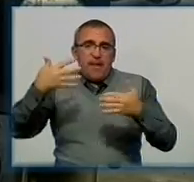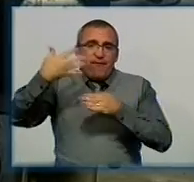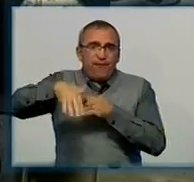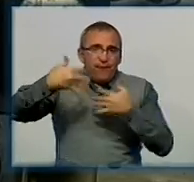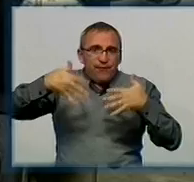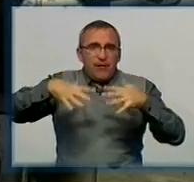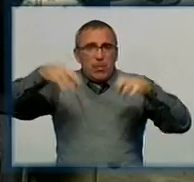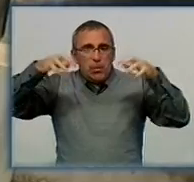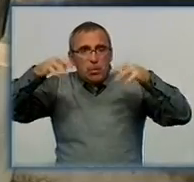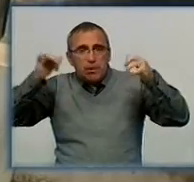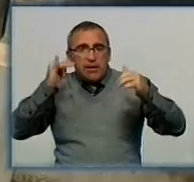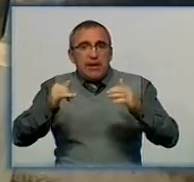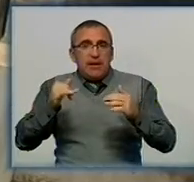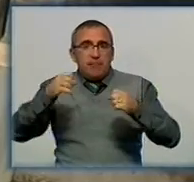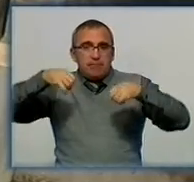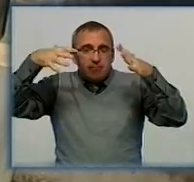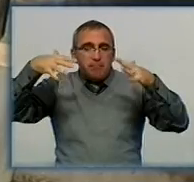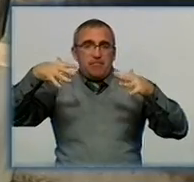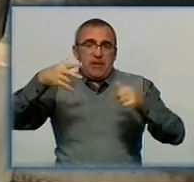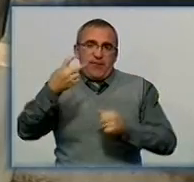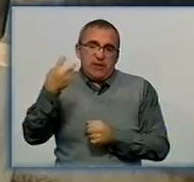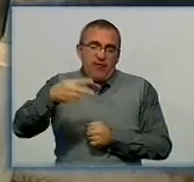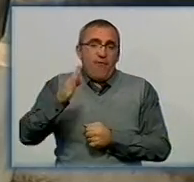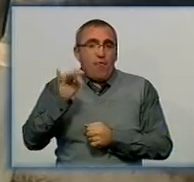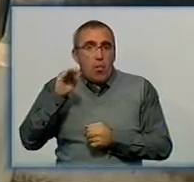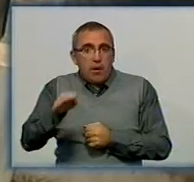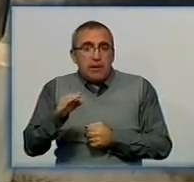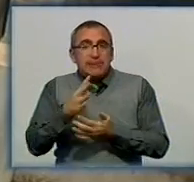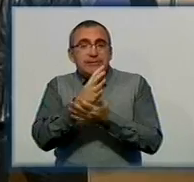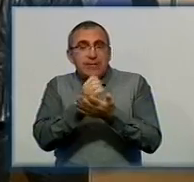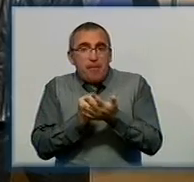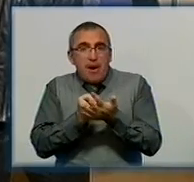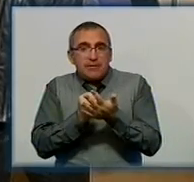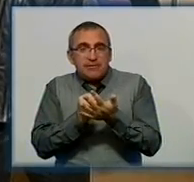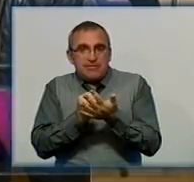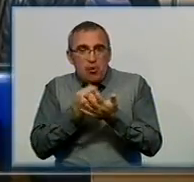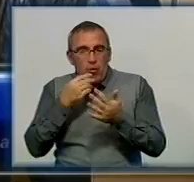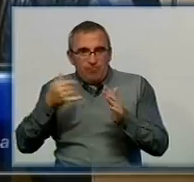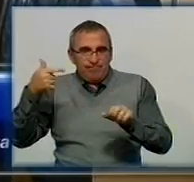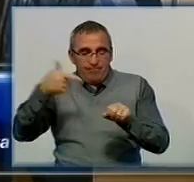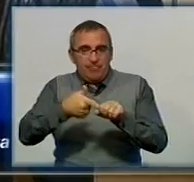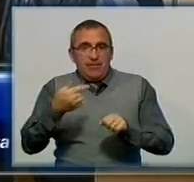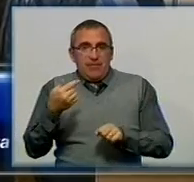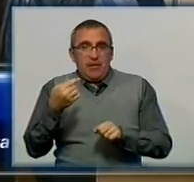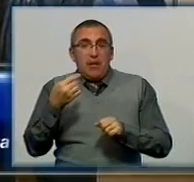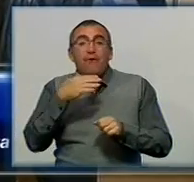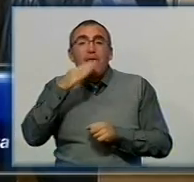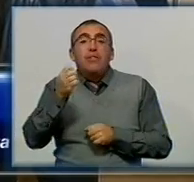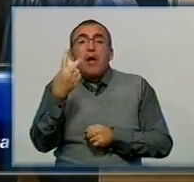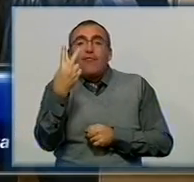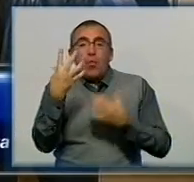електрикою напругою у 220 вольт. Запас палива – 400 літрів. Запасу топливу йому вхватить на двоє суток.